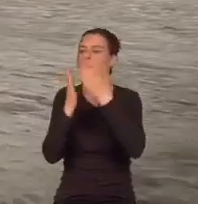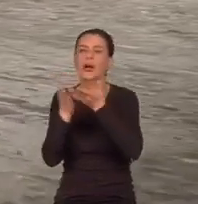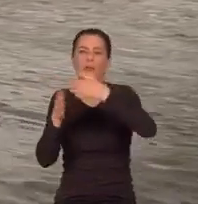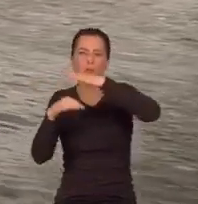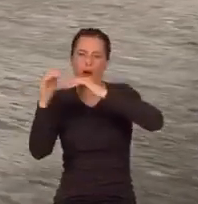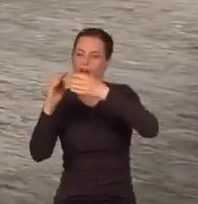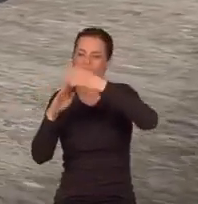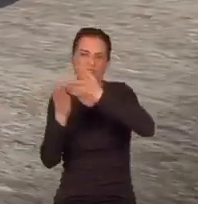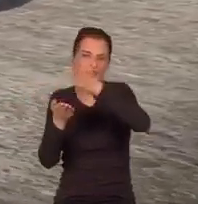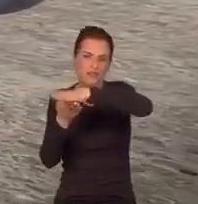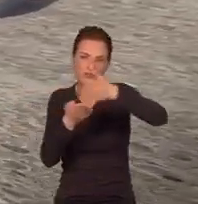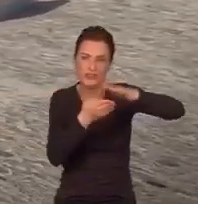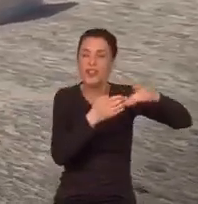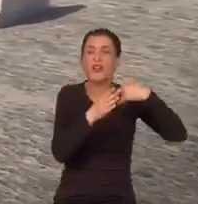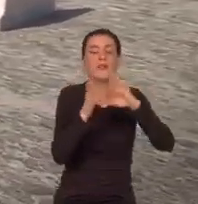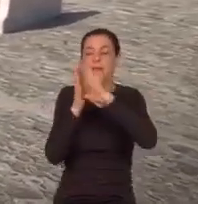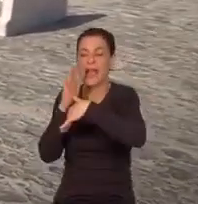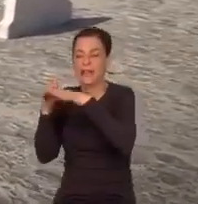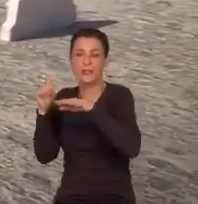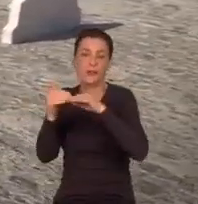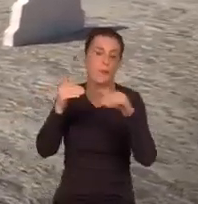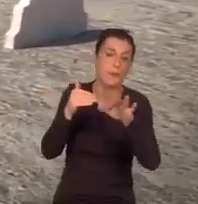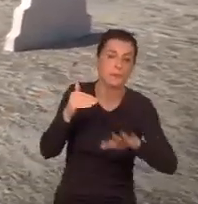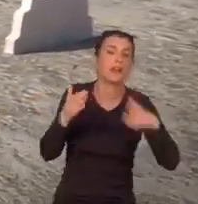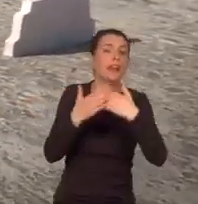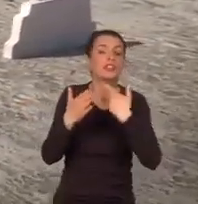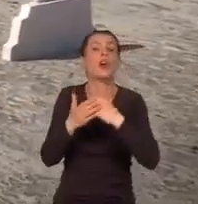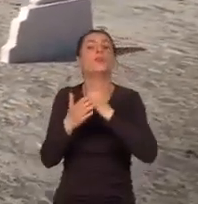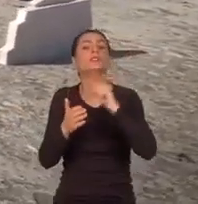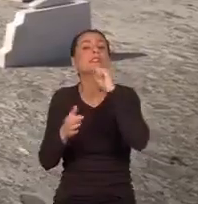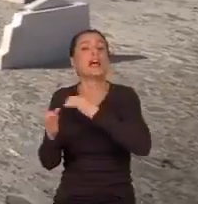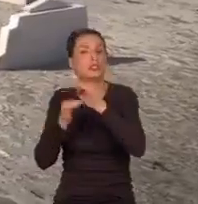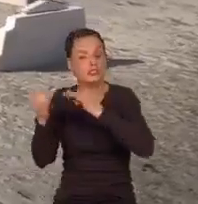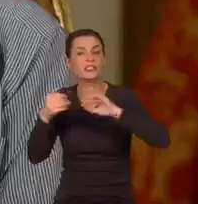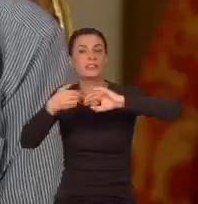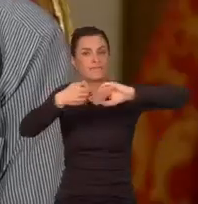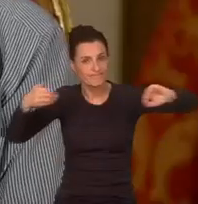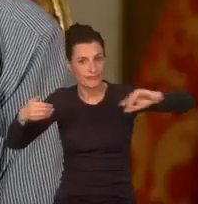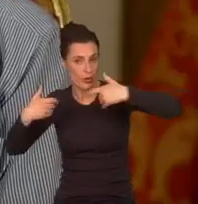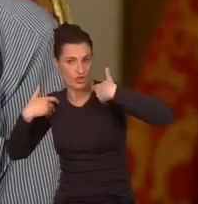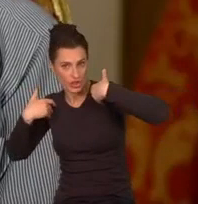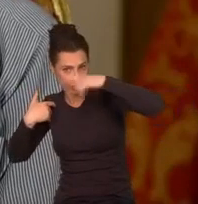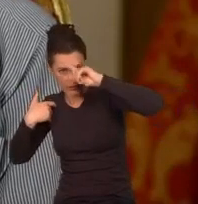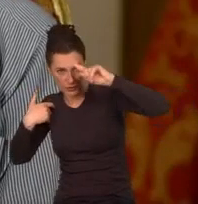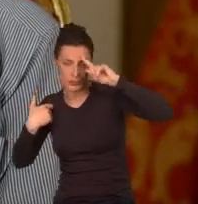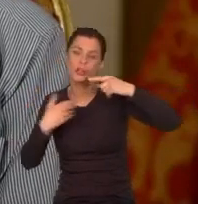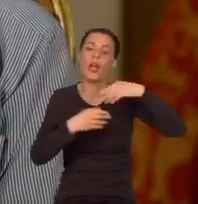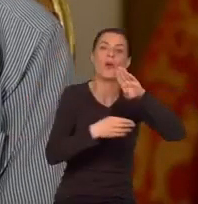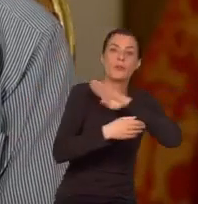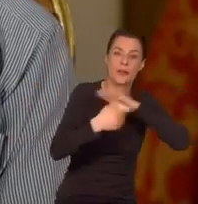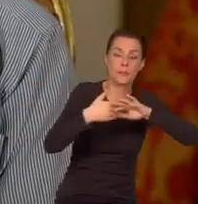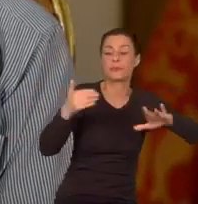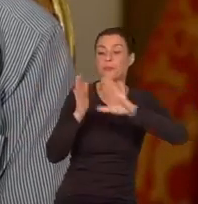Był to teren podmiejski, ponieważ starożytni oddzielali żywych od zmarłych. Miasto było przestrzenią